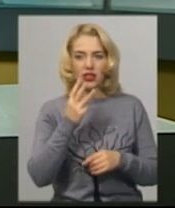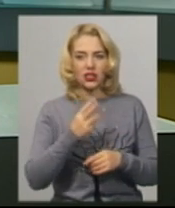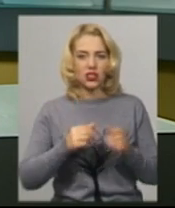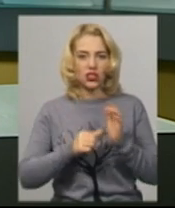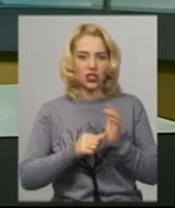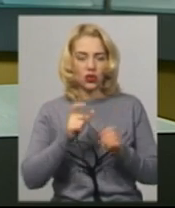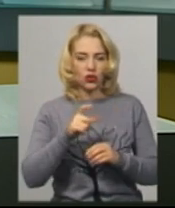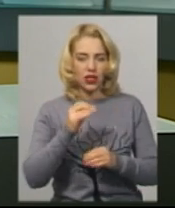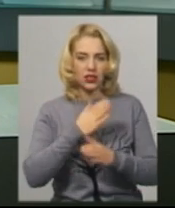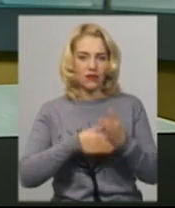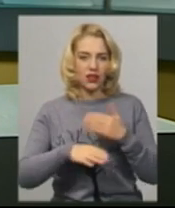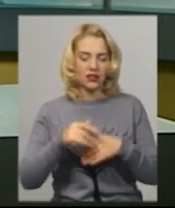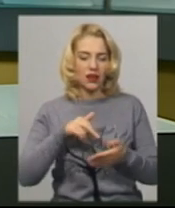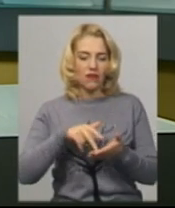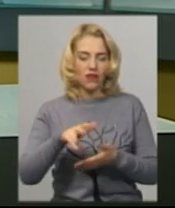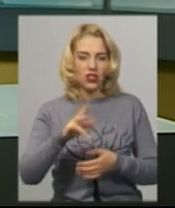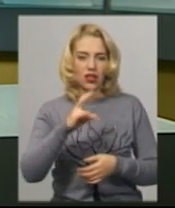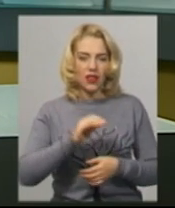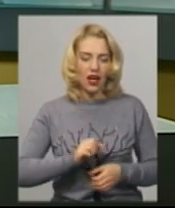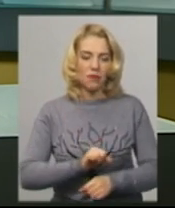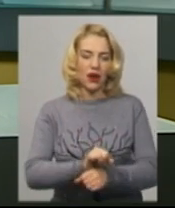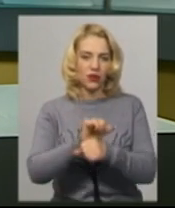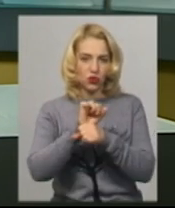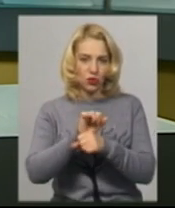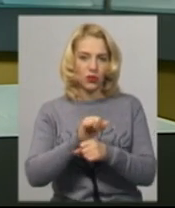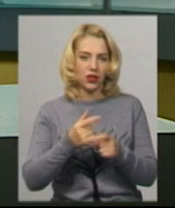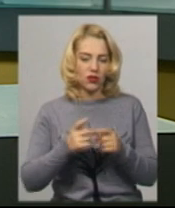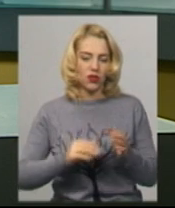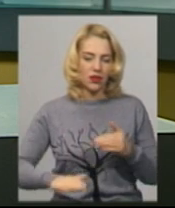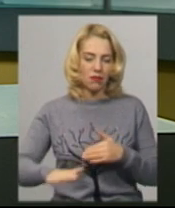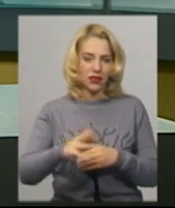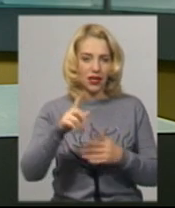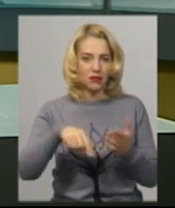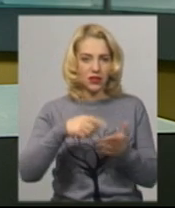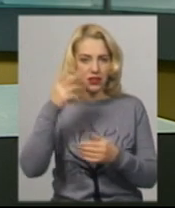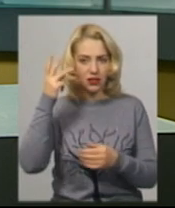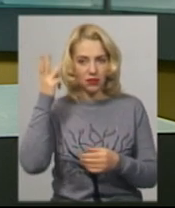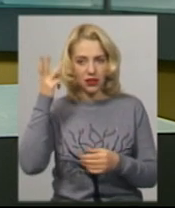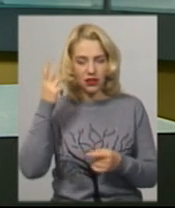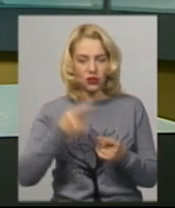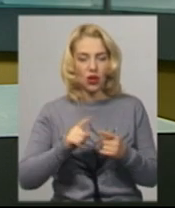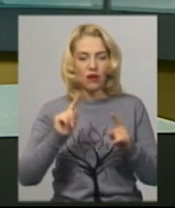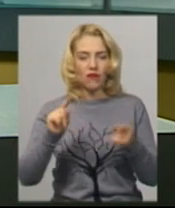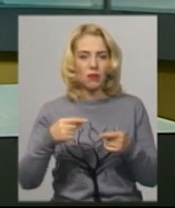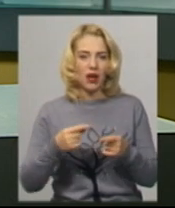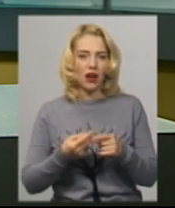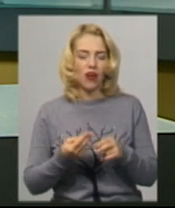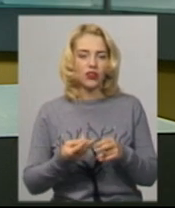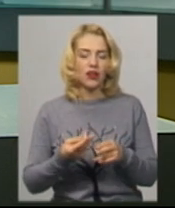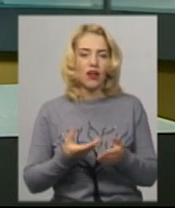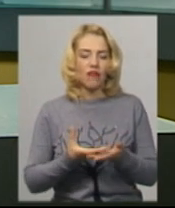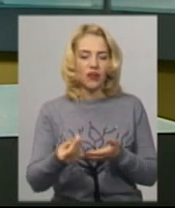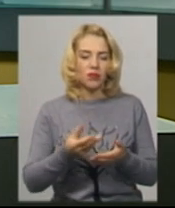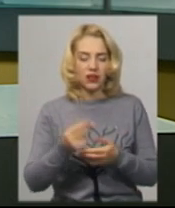сьогодні вийшла на акцію протесту на Майдан Незалежності в Хмельницькому. Вони вимагають виплатити заборговану за кілька місяців зарплату та